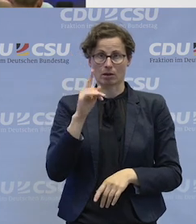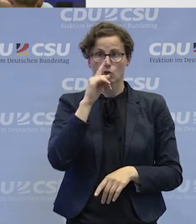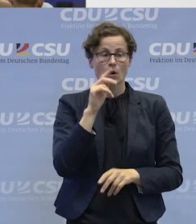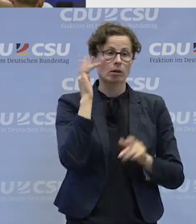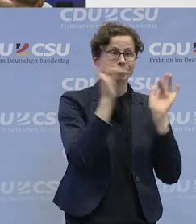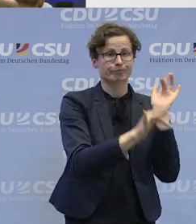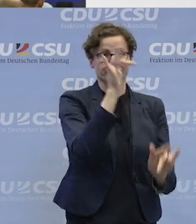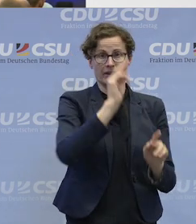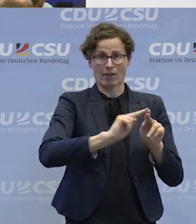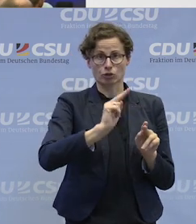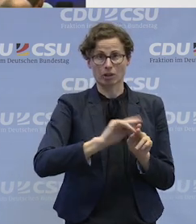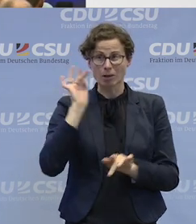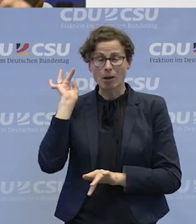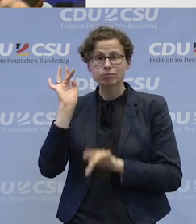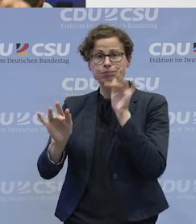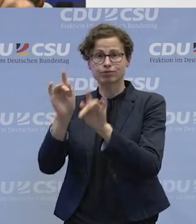Werkstatt auf.